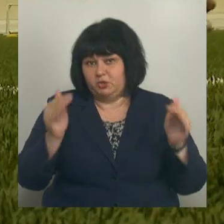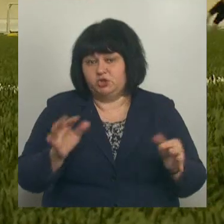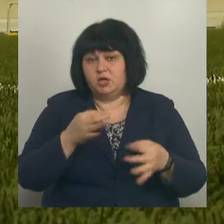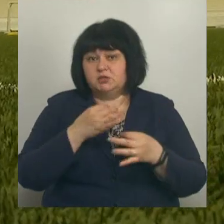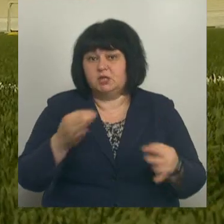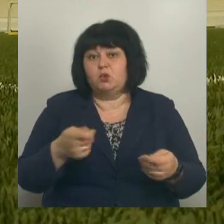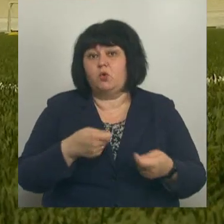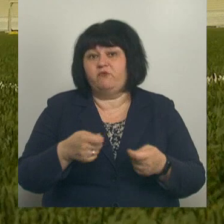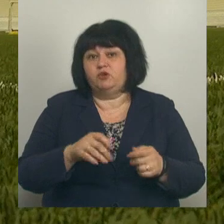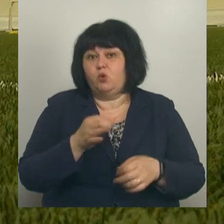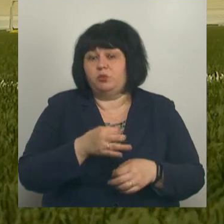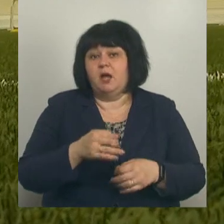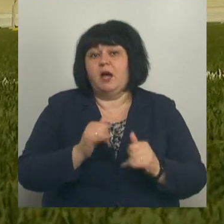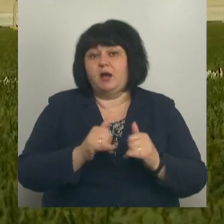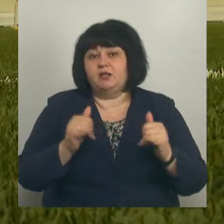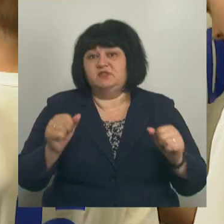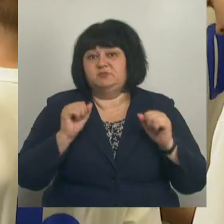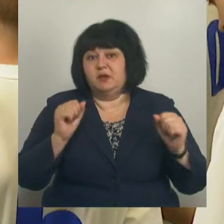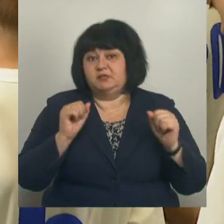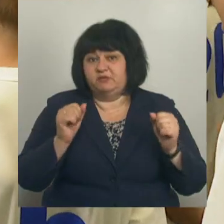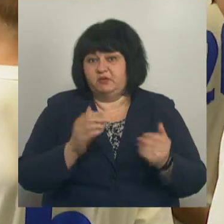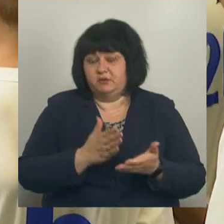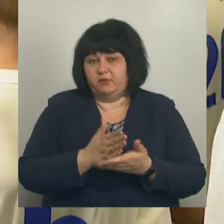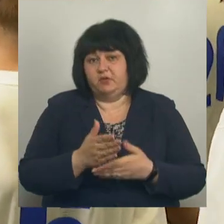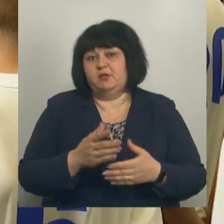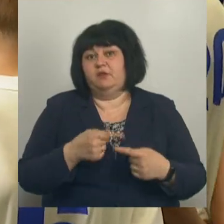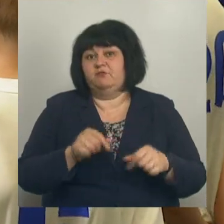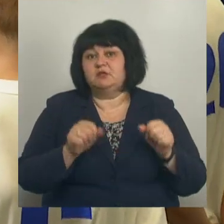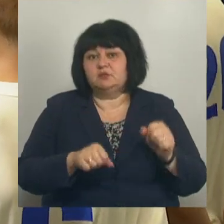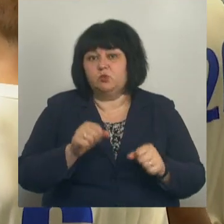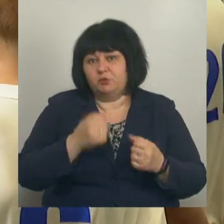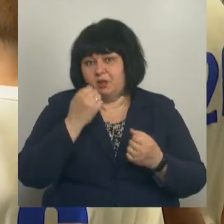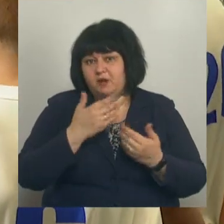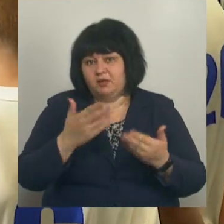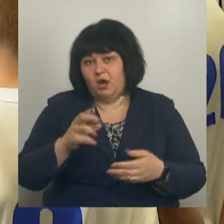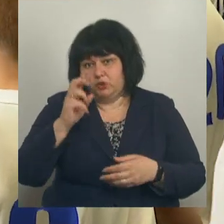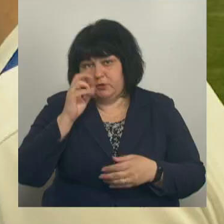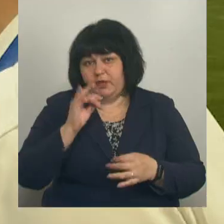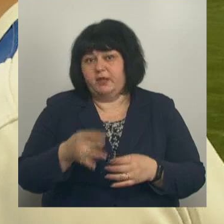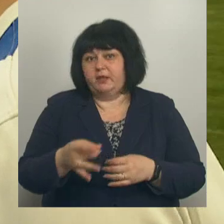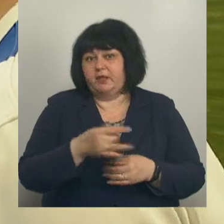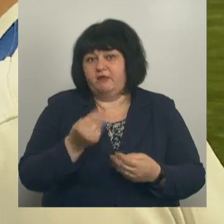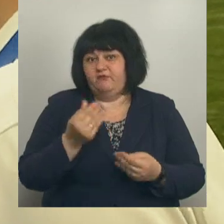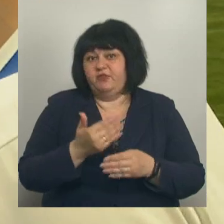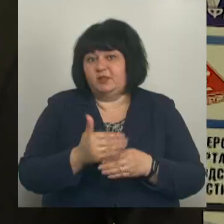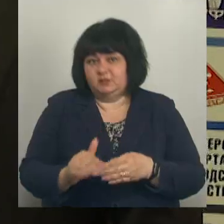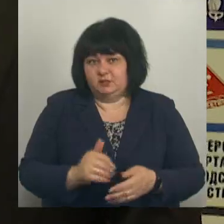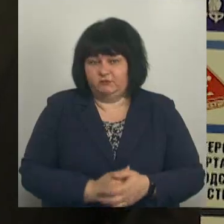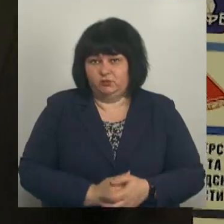руководитель области, развитие спортивного кластера в регионе становится возможным благодаря федеральному и региональному финансированию.